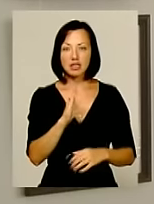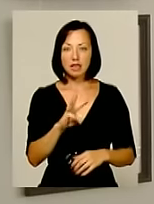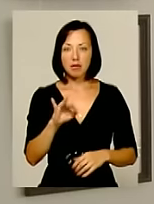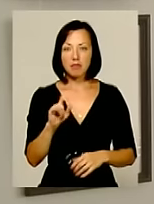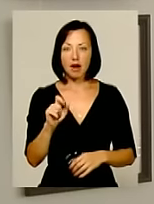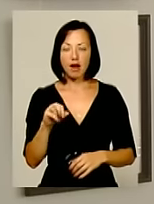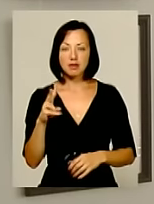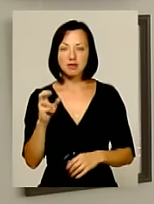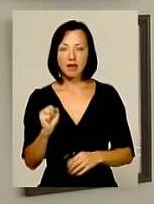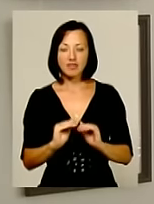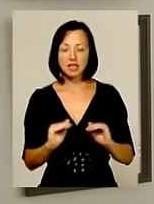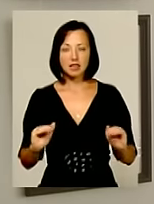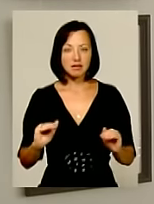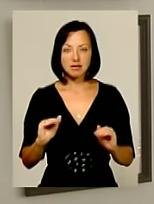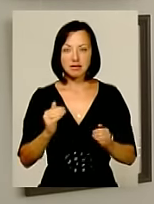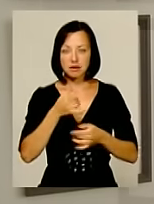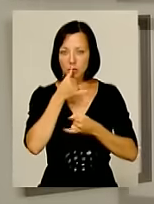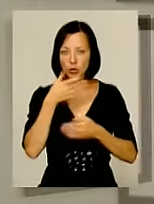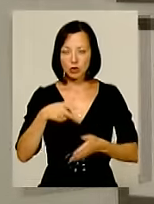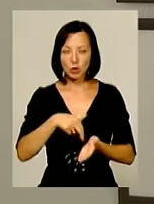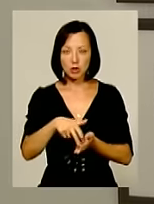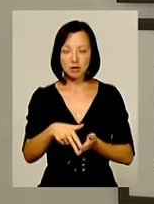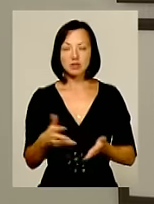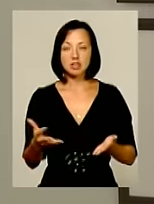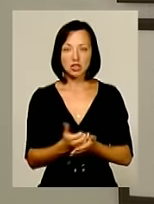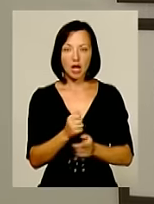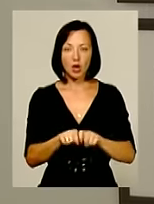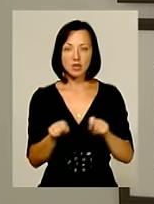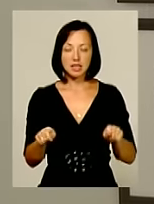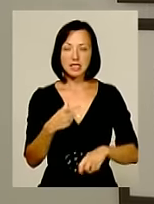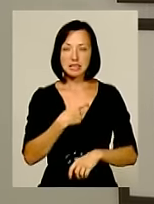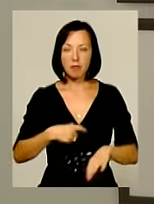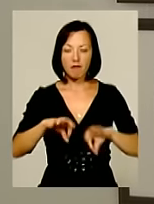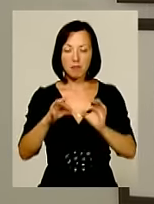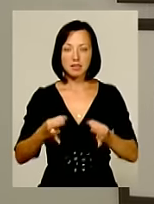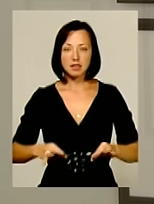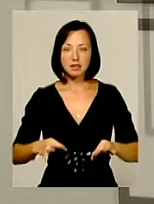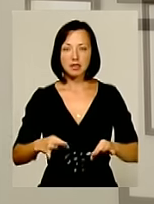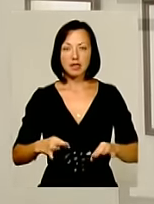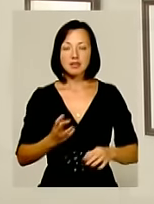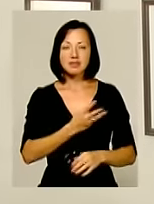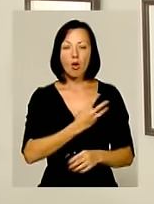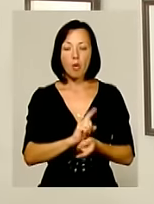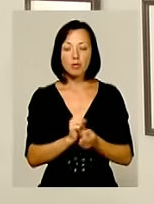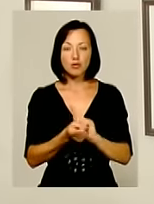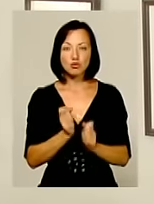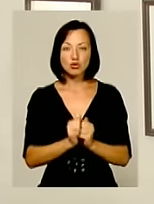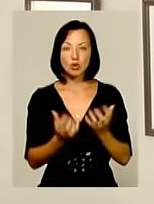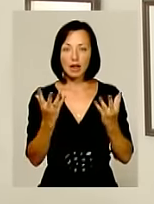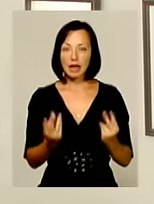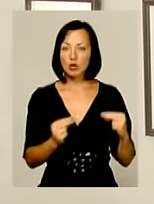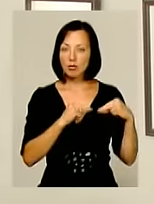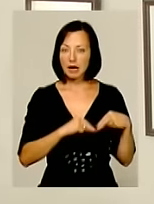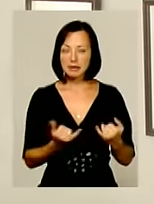Ще в дитинстві повзбавлена можливості пересуватися, вона знайшла і розкрила себе у мистецтві. Захоплення переросло в щоденну працю, без якої